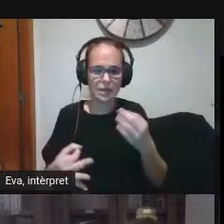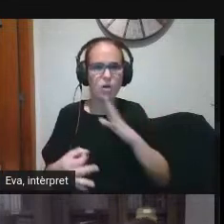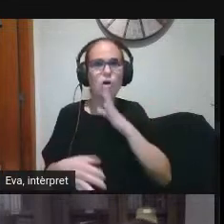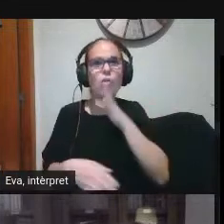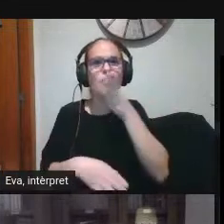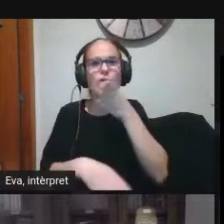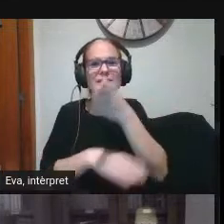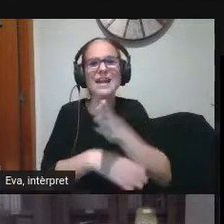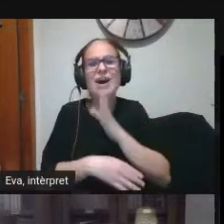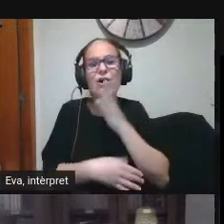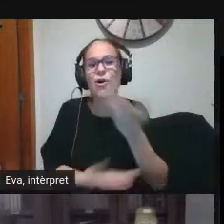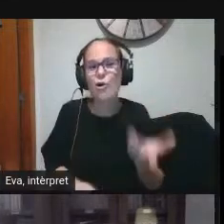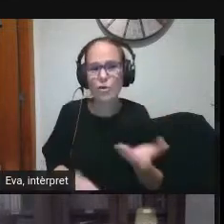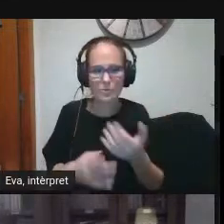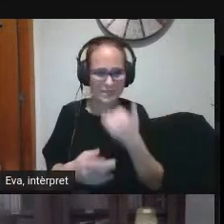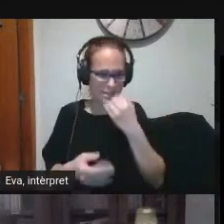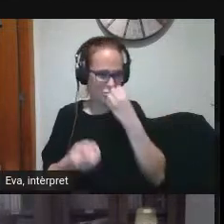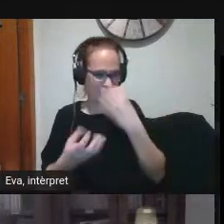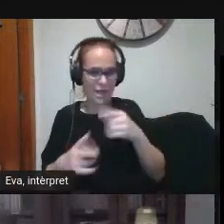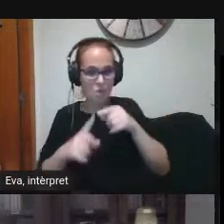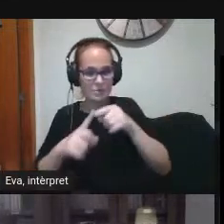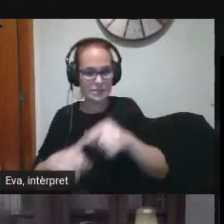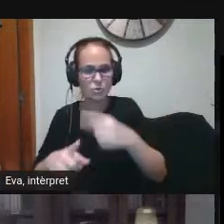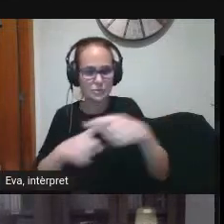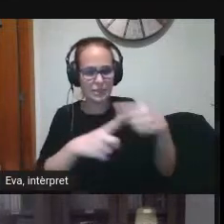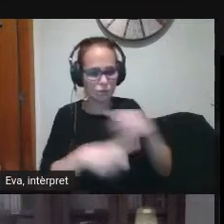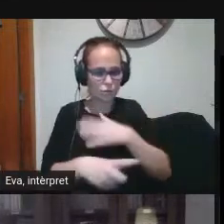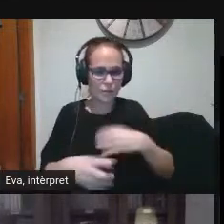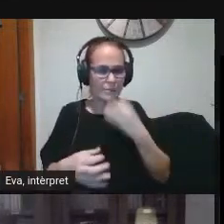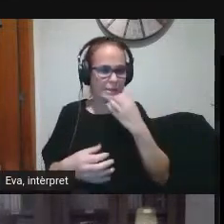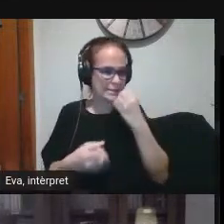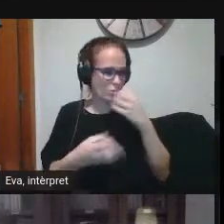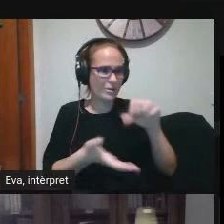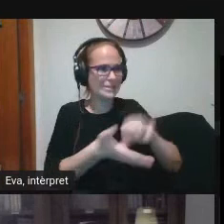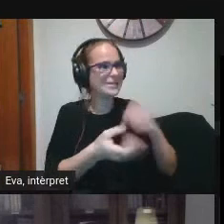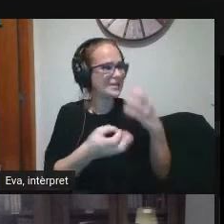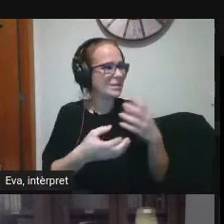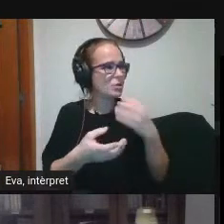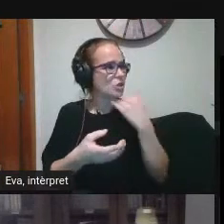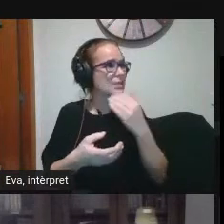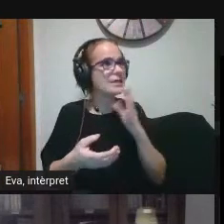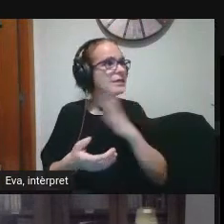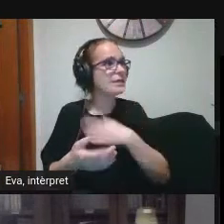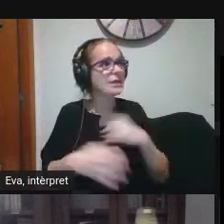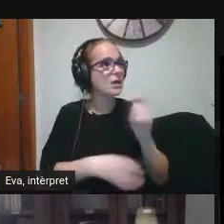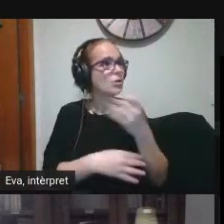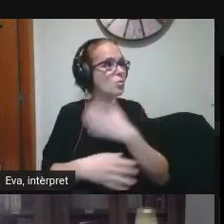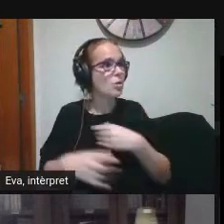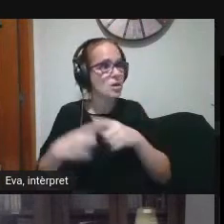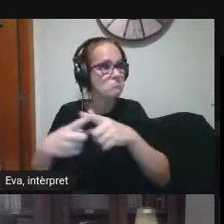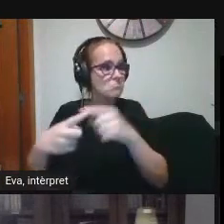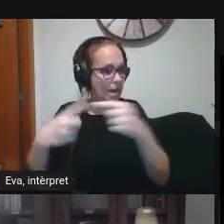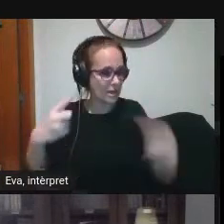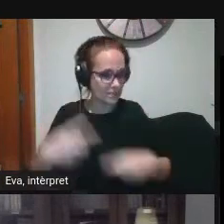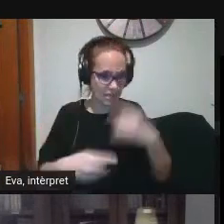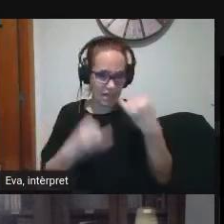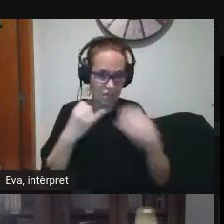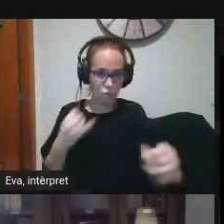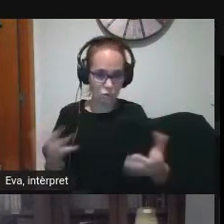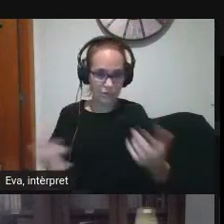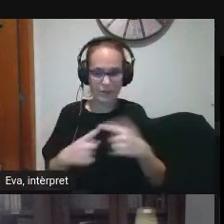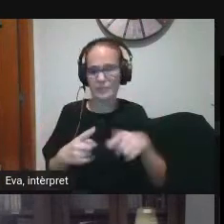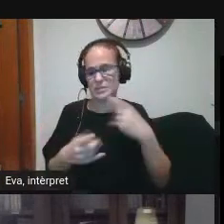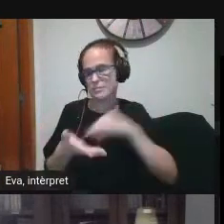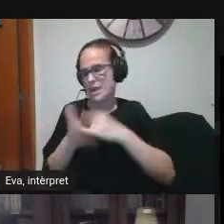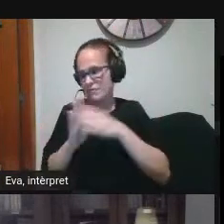està molt bé que et sàpiguen el centre però si no sé on vull anar tot l'altre serà inútil després podem planificar com hi anem